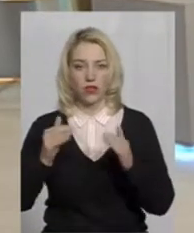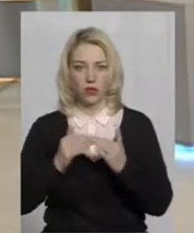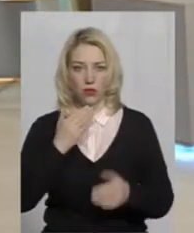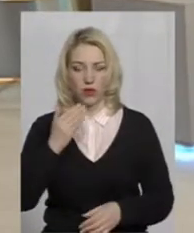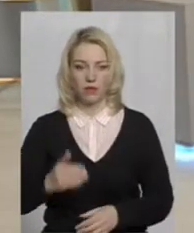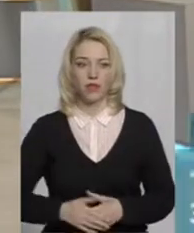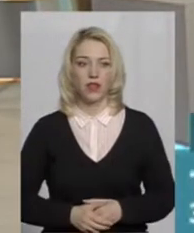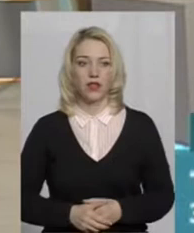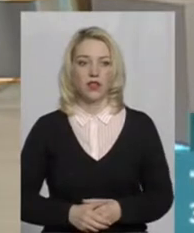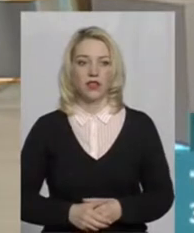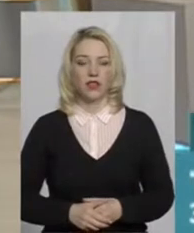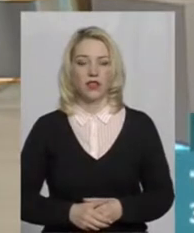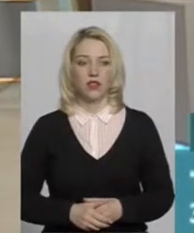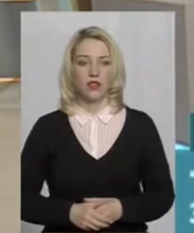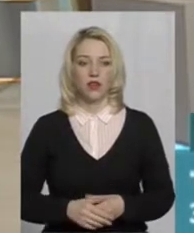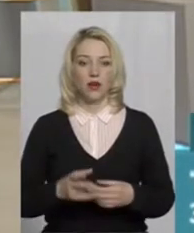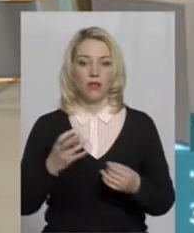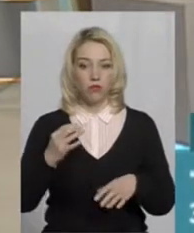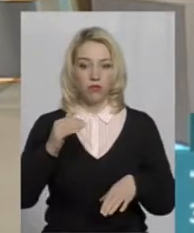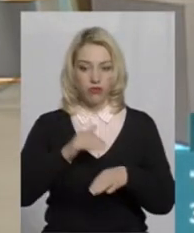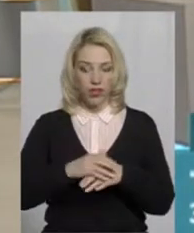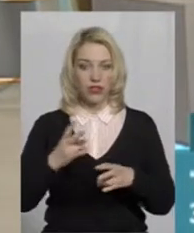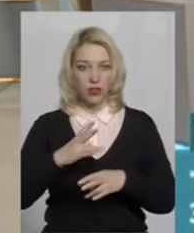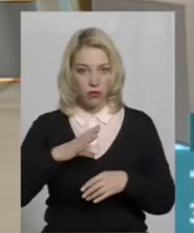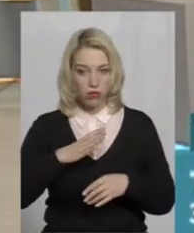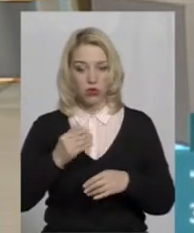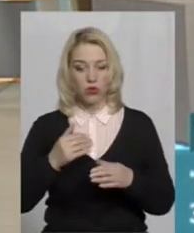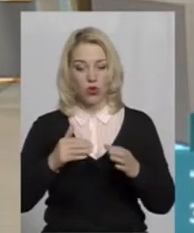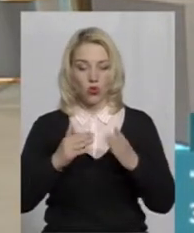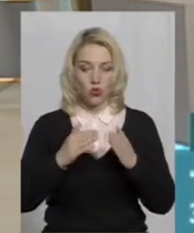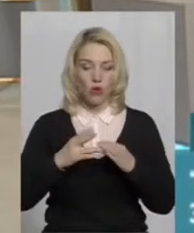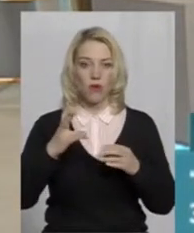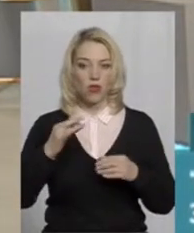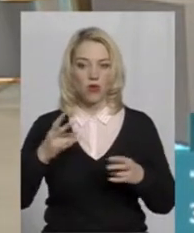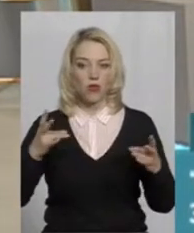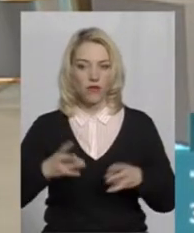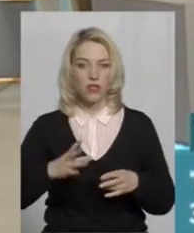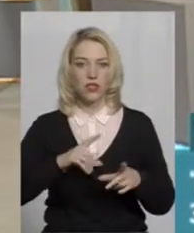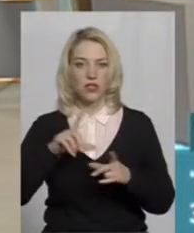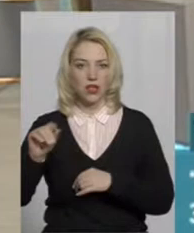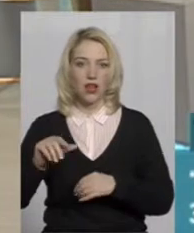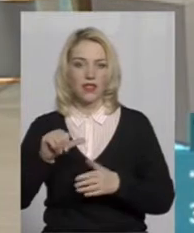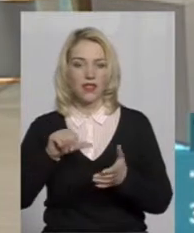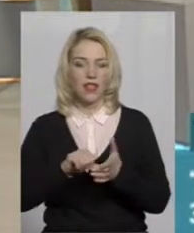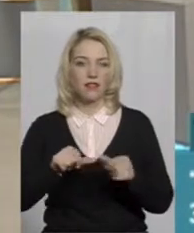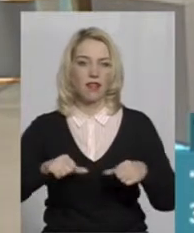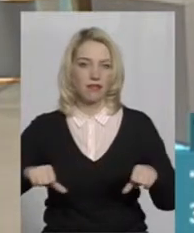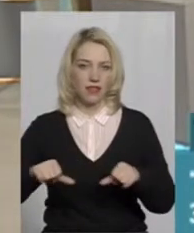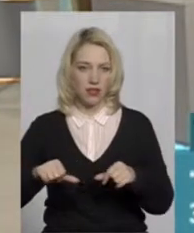Появлено був вдома, але довелося їхати на виборчу дільничу. Як так сталося? Це чисто